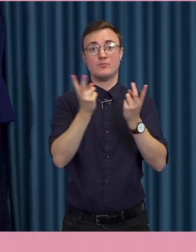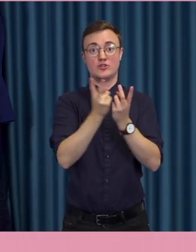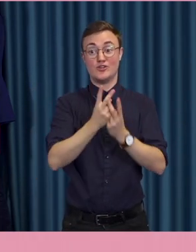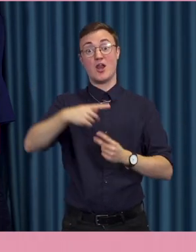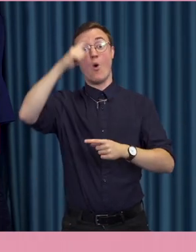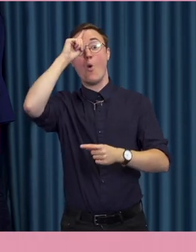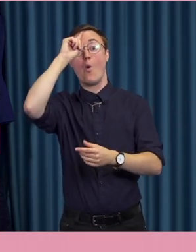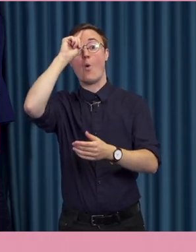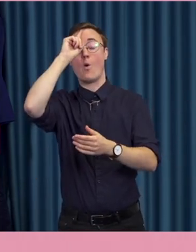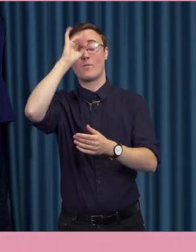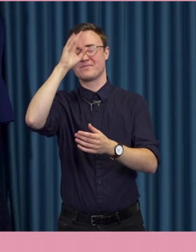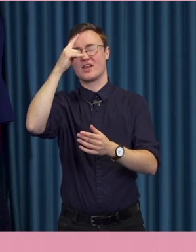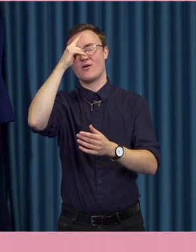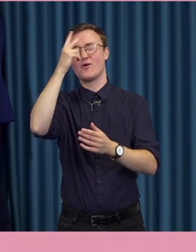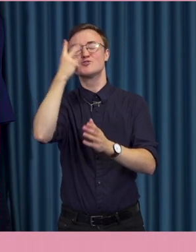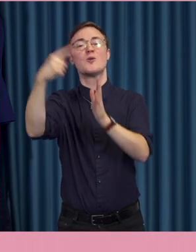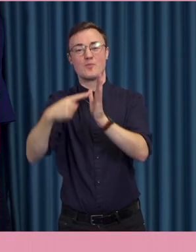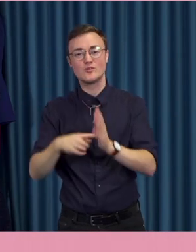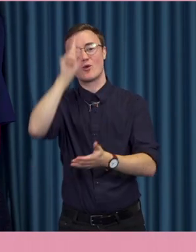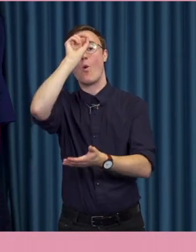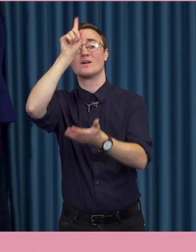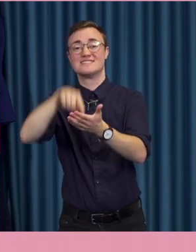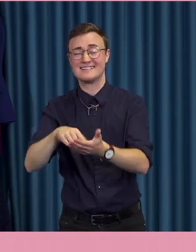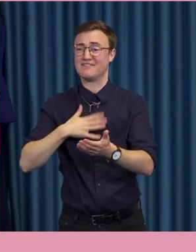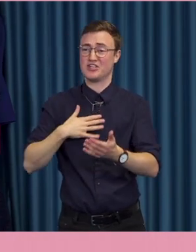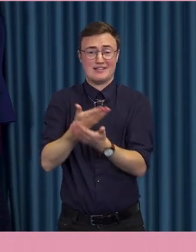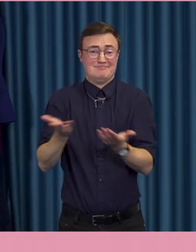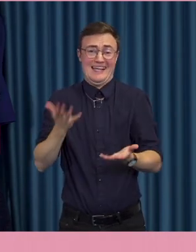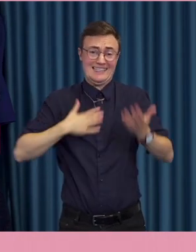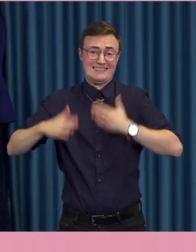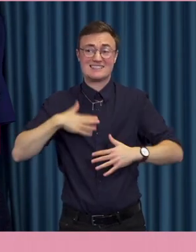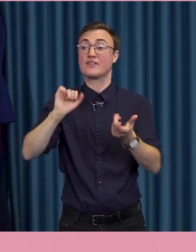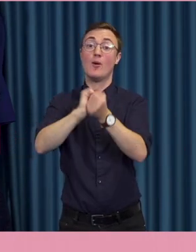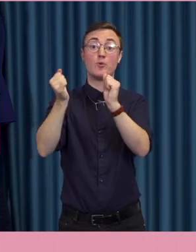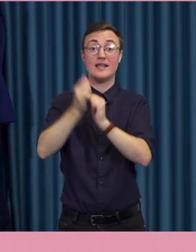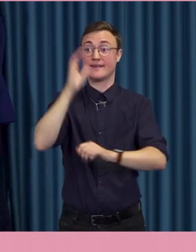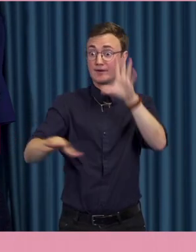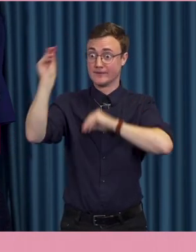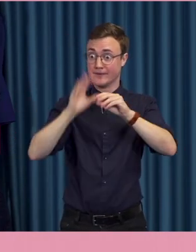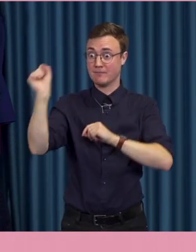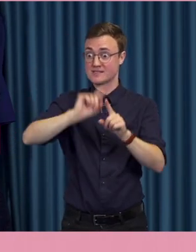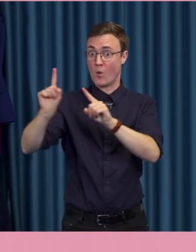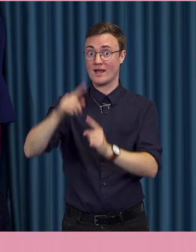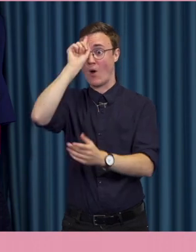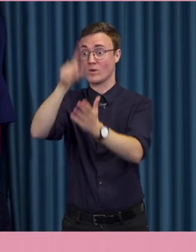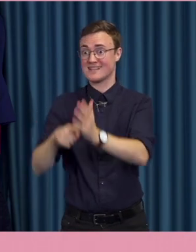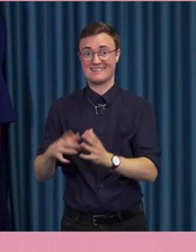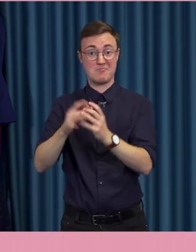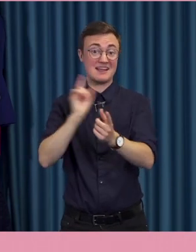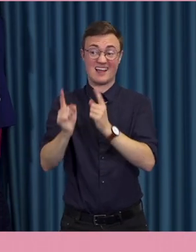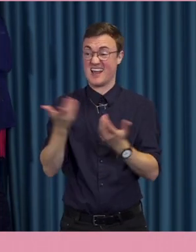åsikter. Medborgare och politiker översköljs av intryck. Alla kan tala fritt men det betyder inte att någon lyssnar.